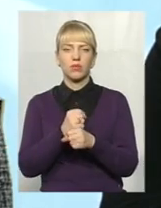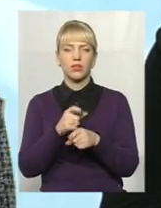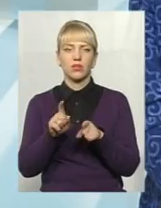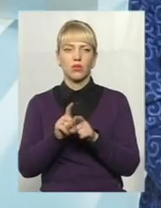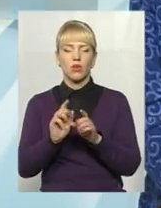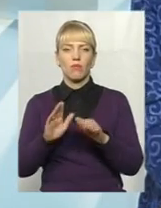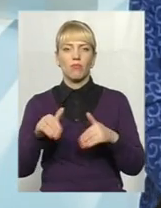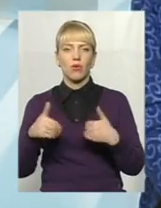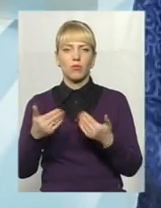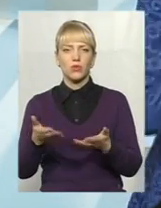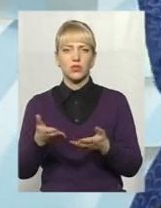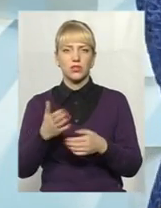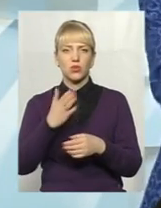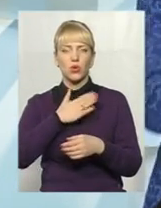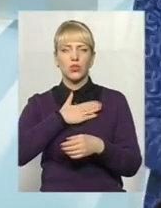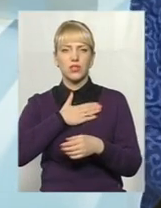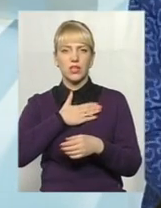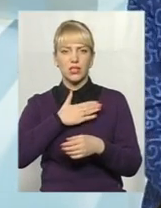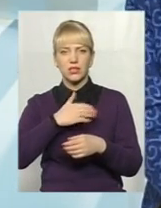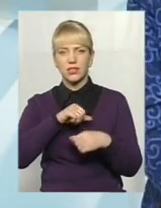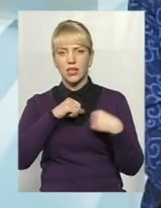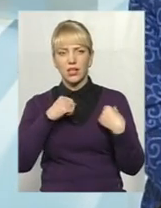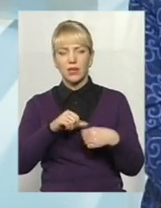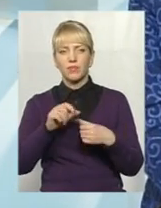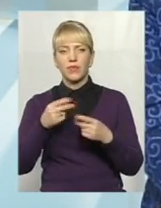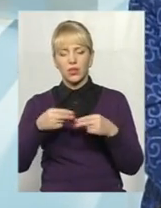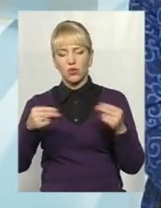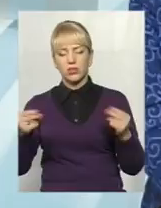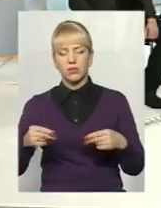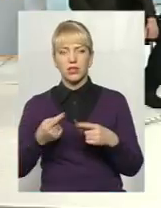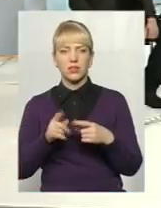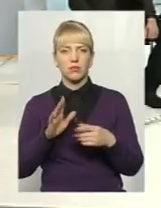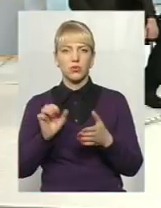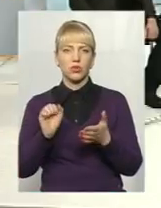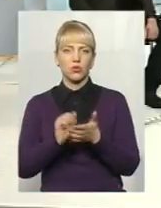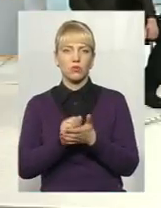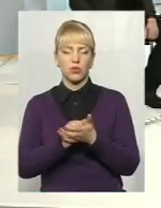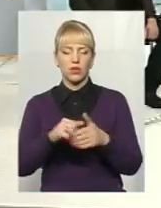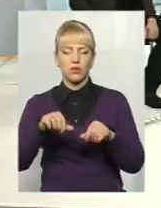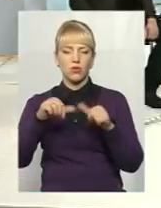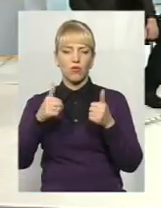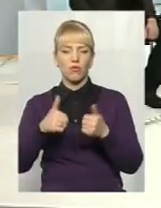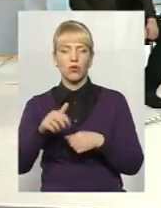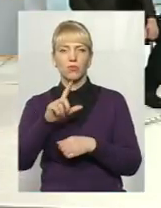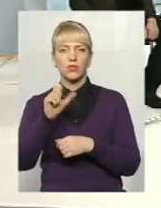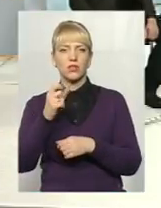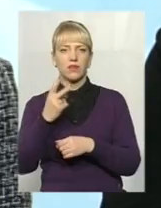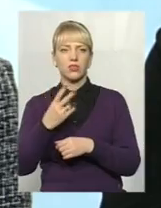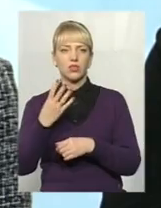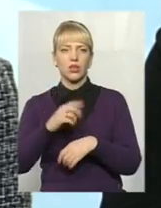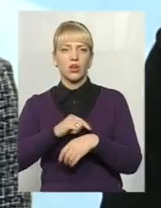Пропозицію руки і серця і розписатися. Теж це буде документально оформлено за 24 години.